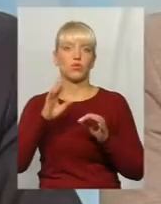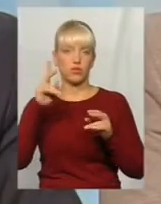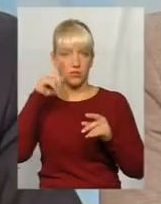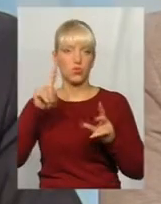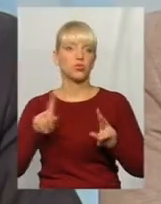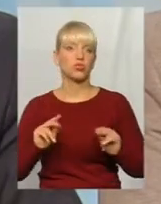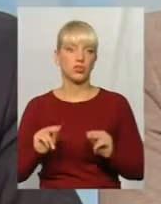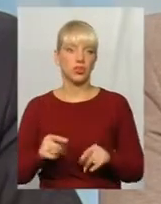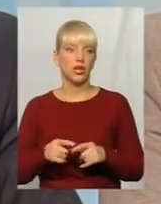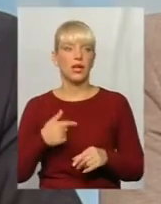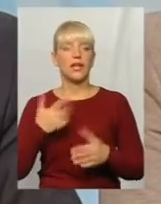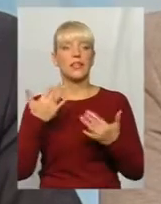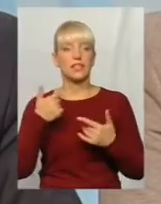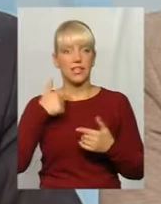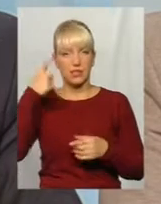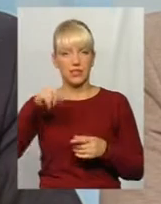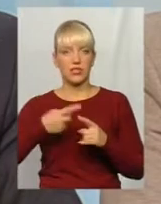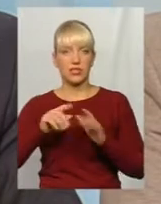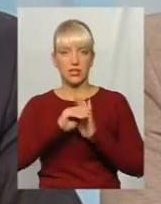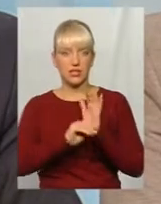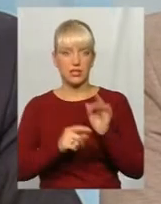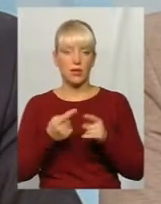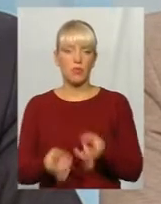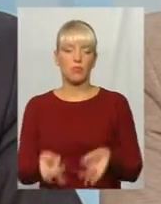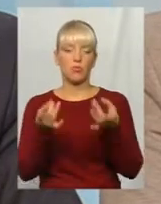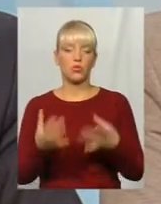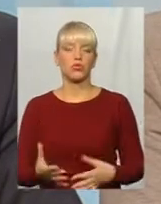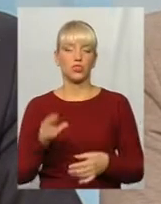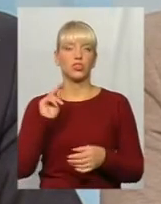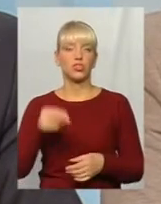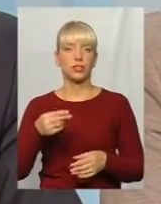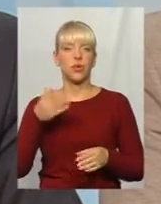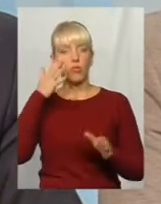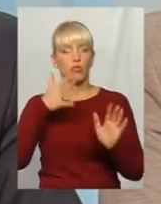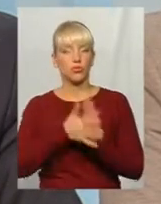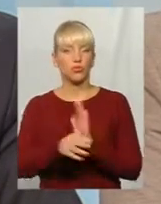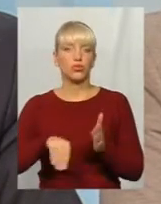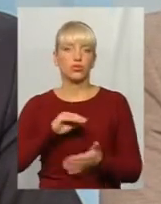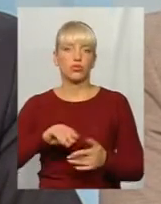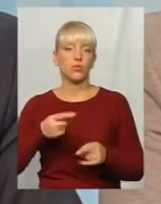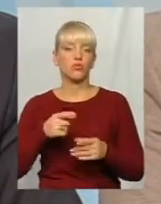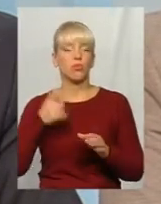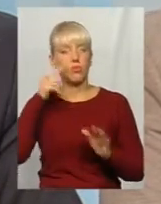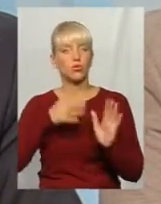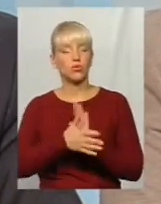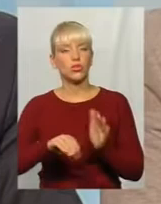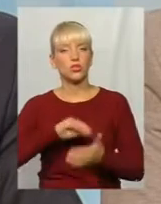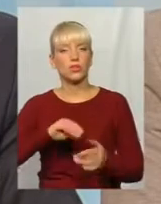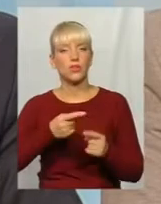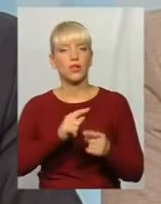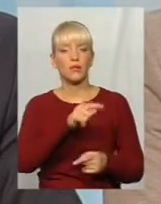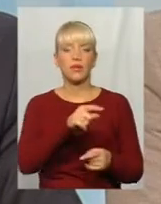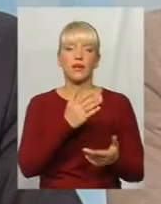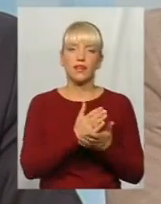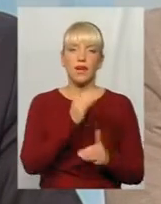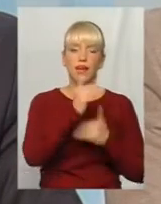мені відомо, як працює система, насправді вона значно простіше, ніж в Прозоро закупівлі. Чому? Тому що в Прозоро закупівлі є етап кваліфікації.